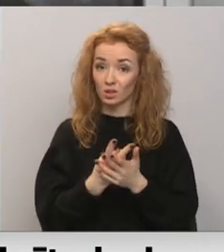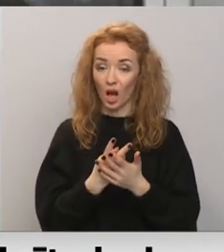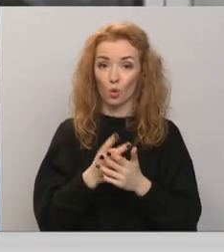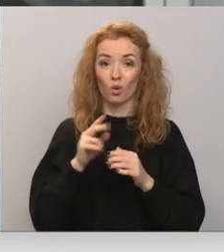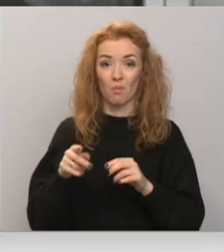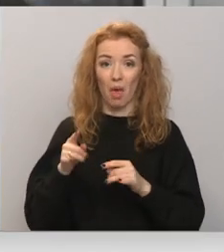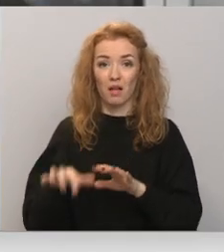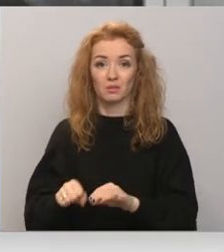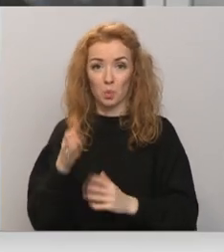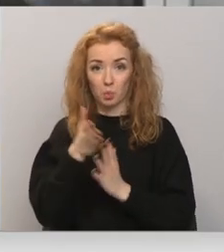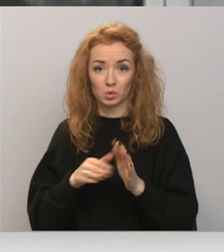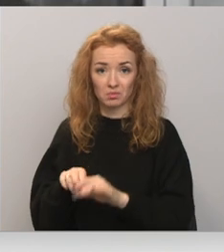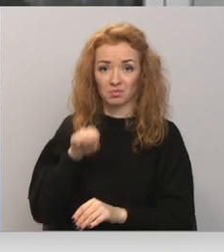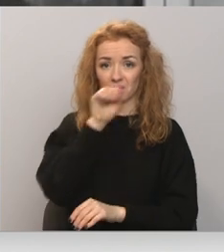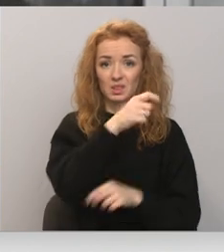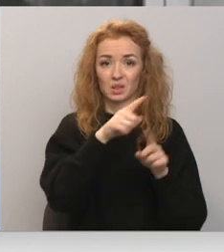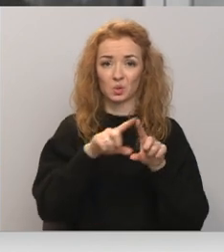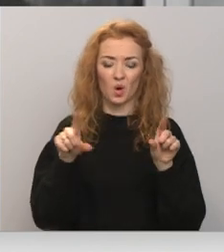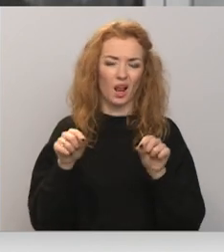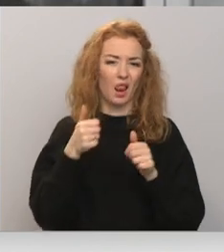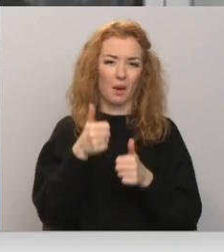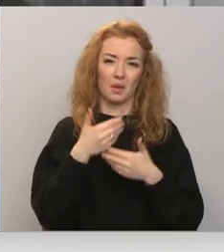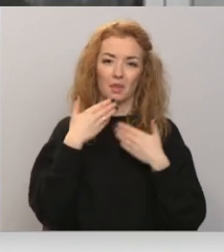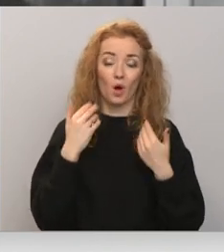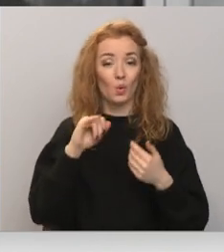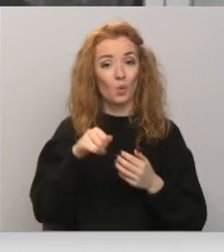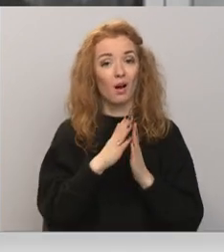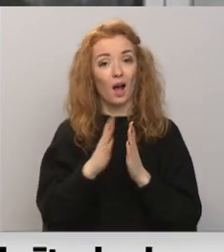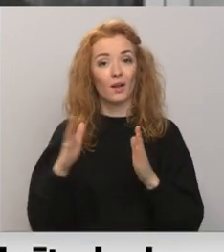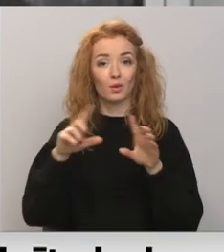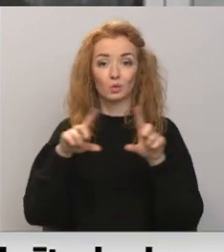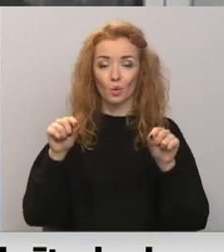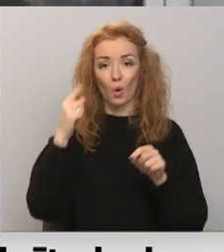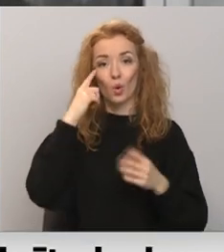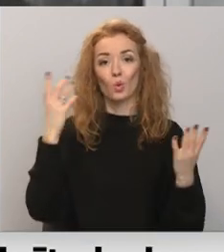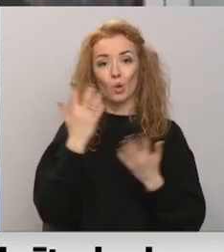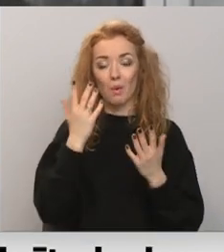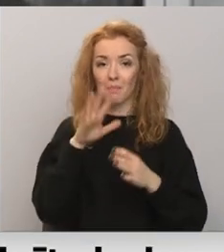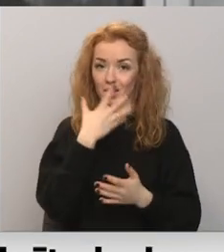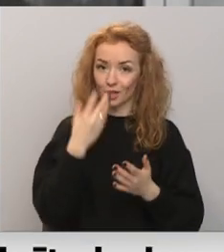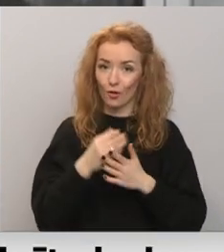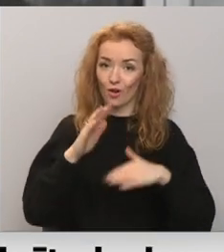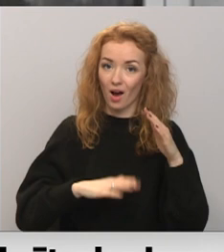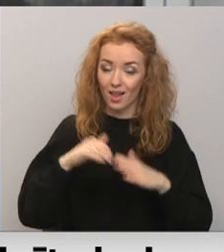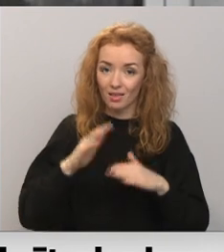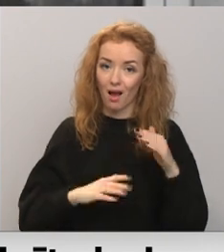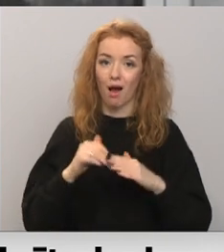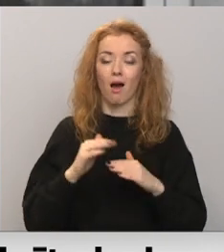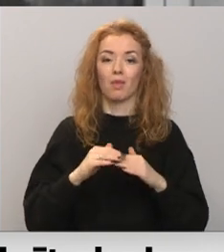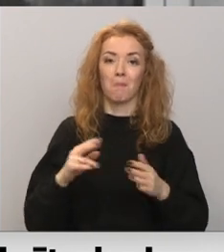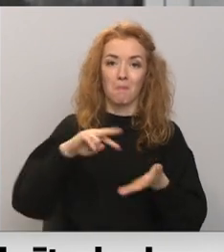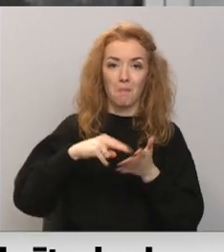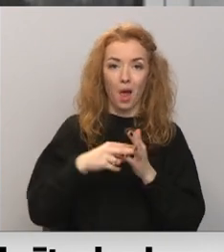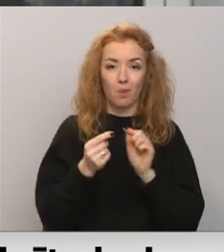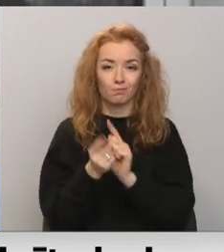migrācija nebūs, tāpēc, ka katra skola domā par savu kvalitāti. Viņa pārplānos savu darbu.